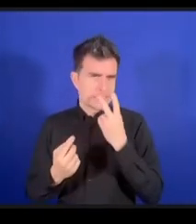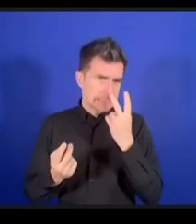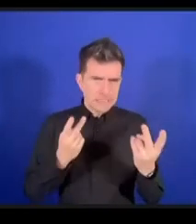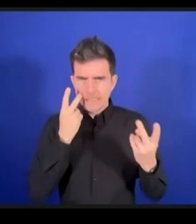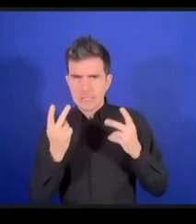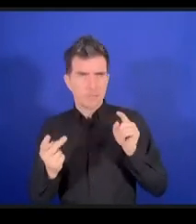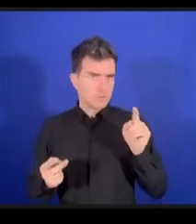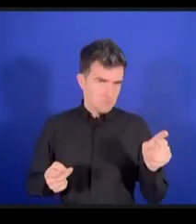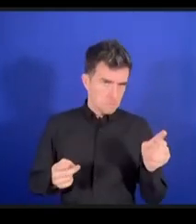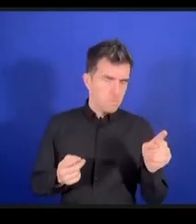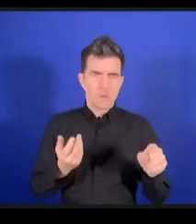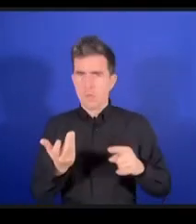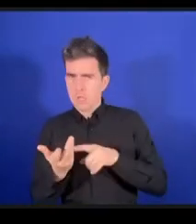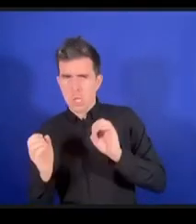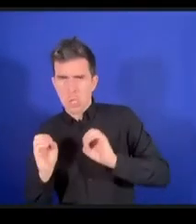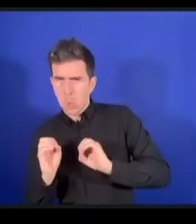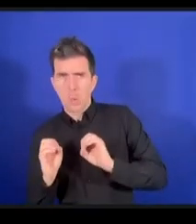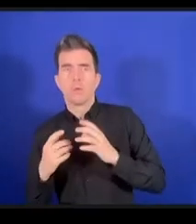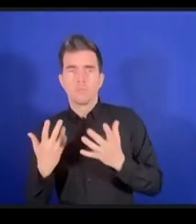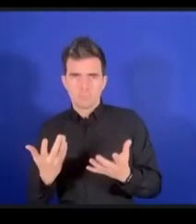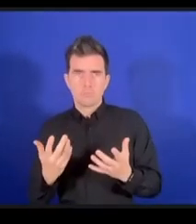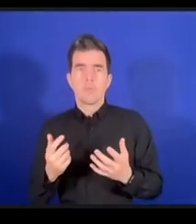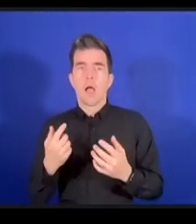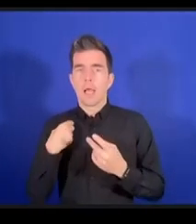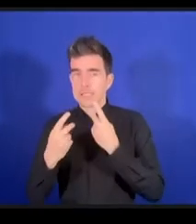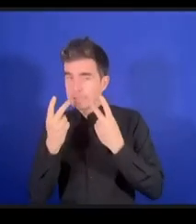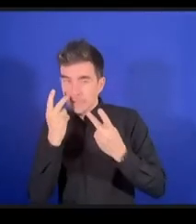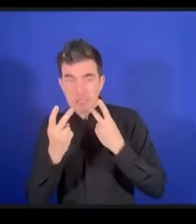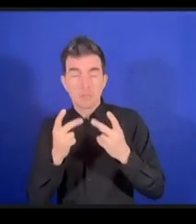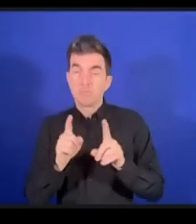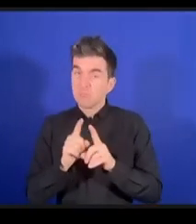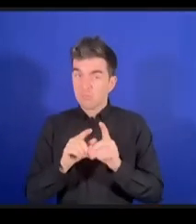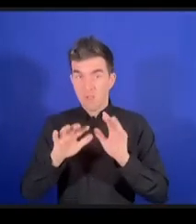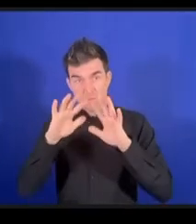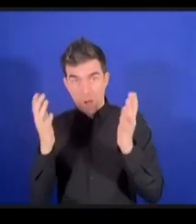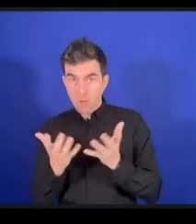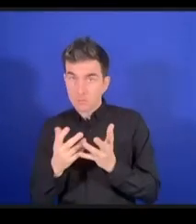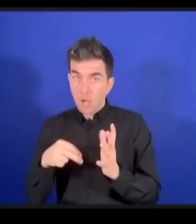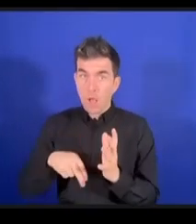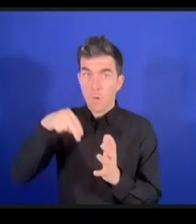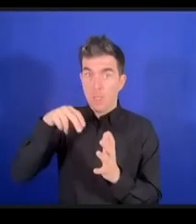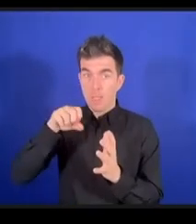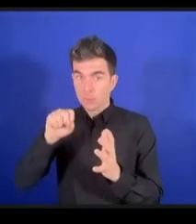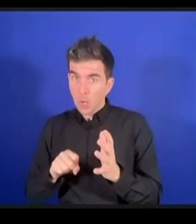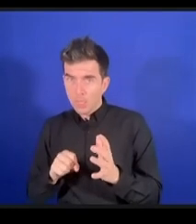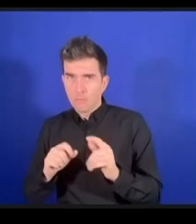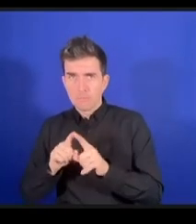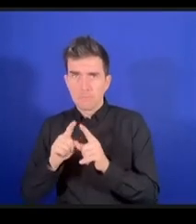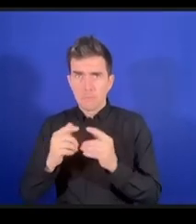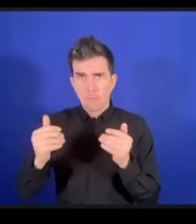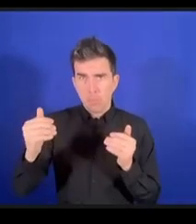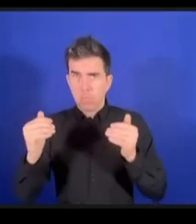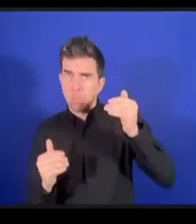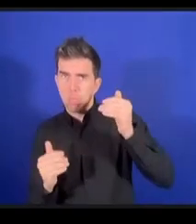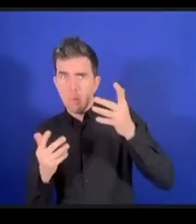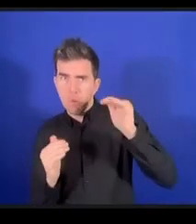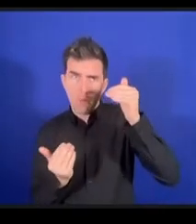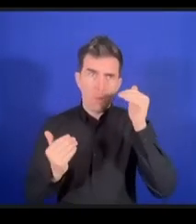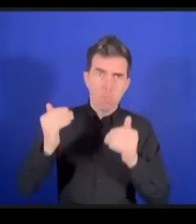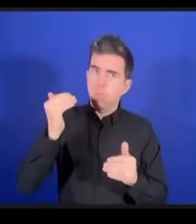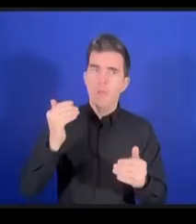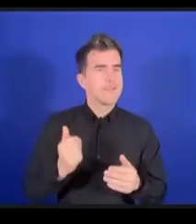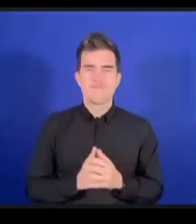mais le fait que cette fracture pourrait elle-même exister au sein même du Grand Nord où nous disposons